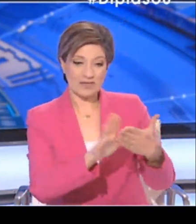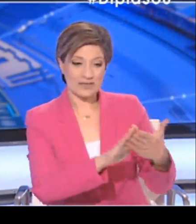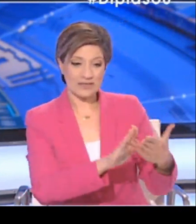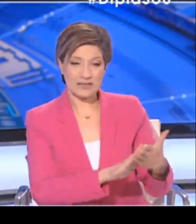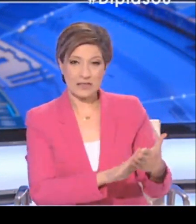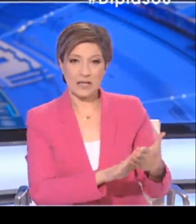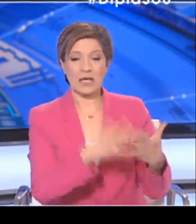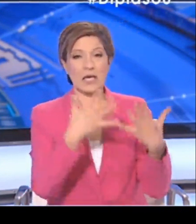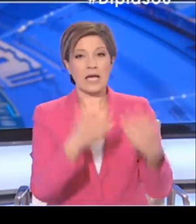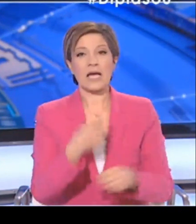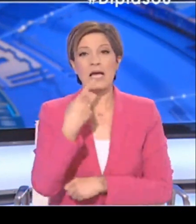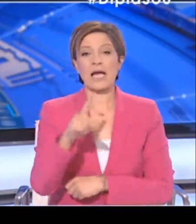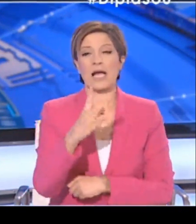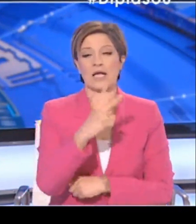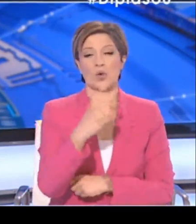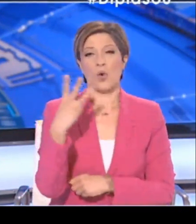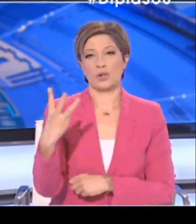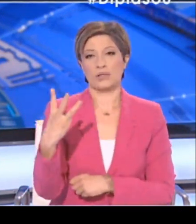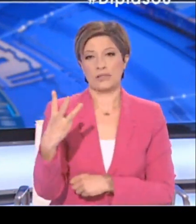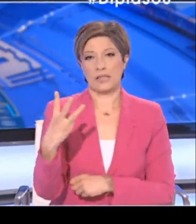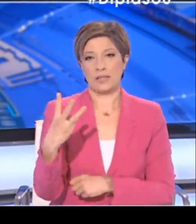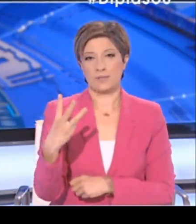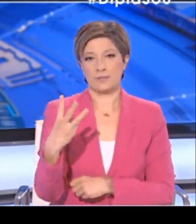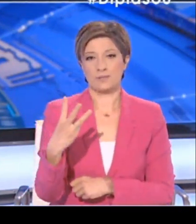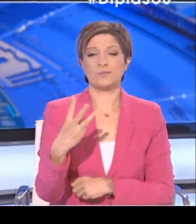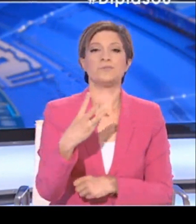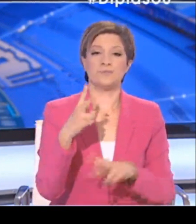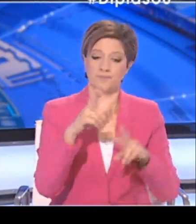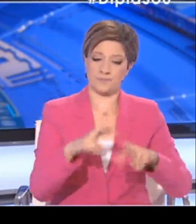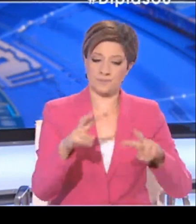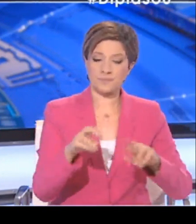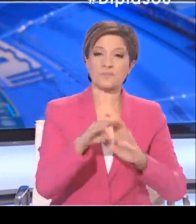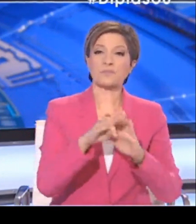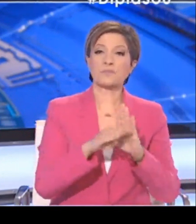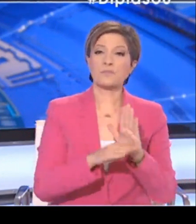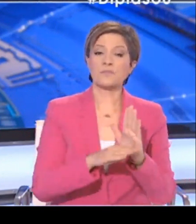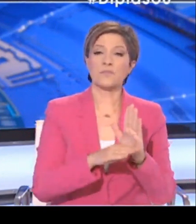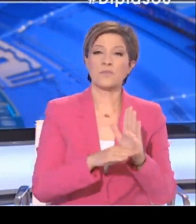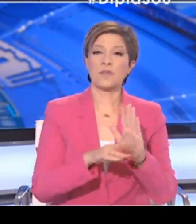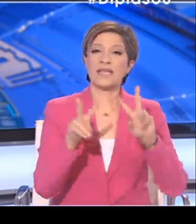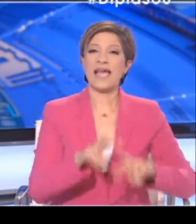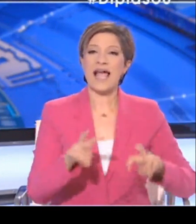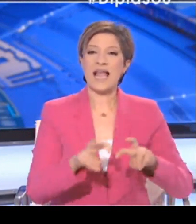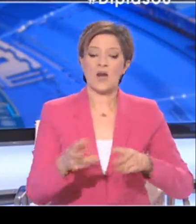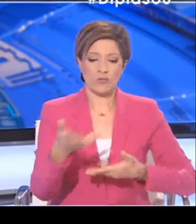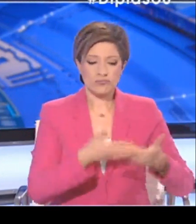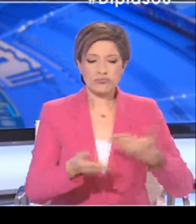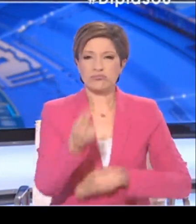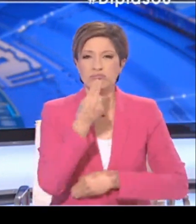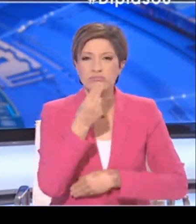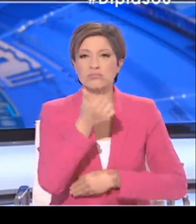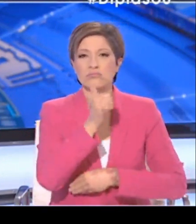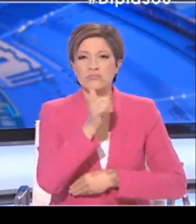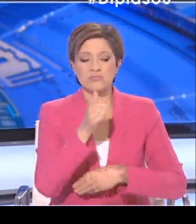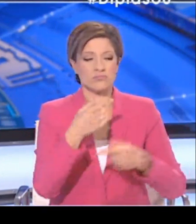διεκπαιραιώθηκαν 123 διαγνώσεις. Από το πρόγραμμα ελέγχου 20.000 εργαζομένων σε επιχειρήσεις λιανικού εμπορίου και